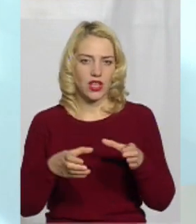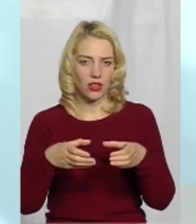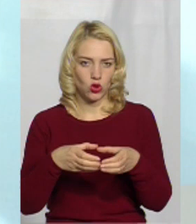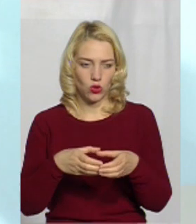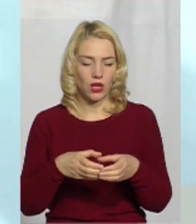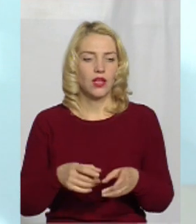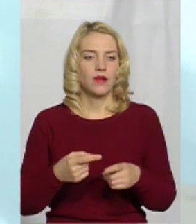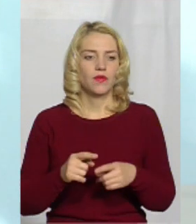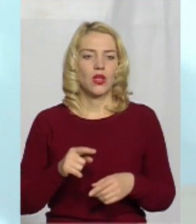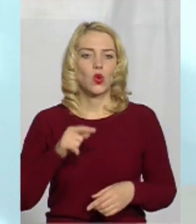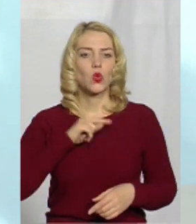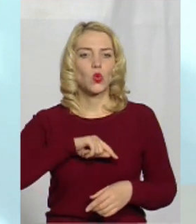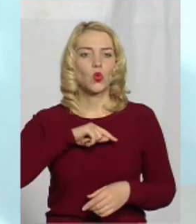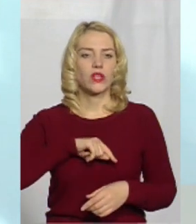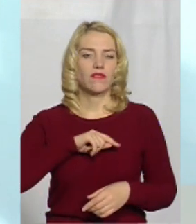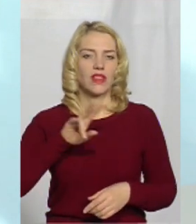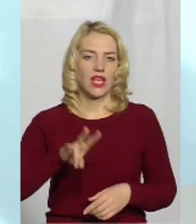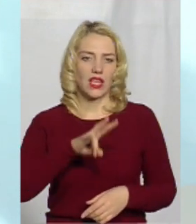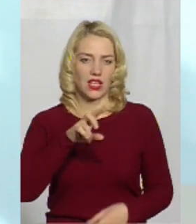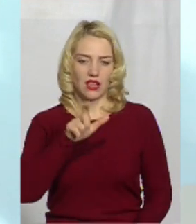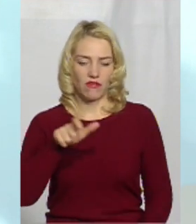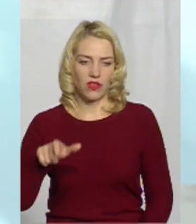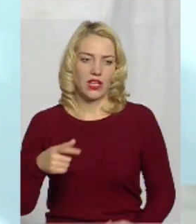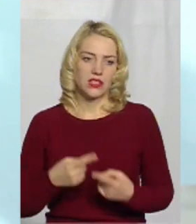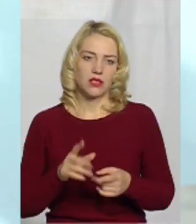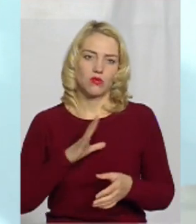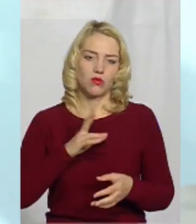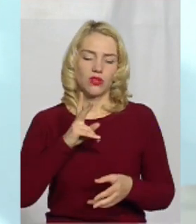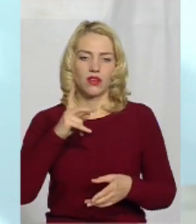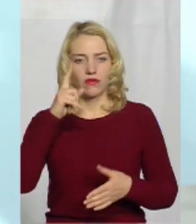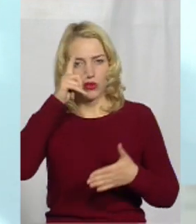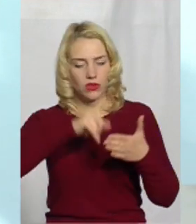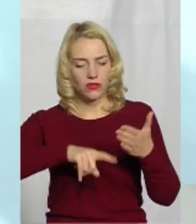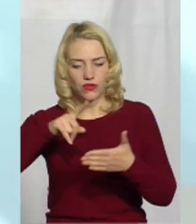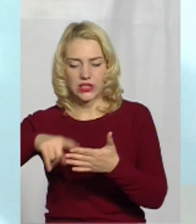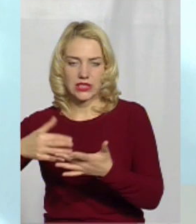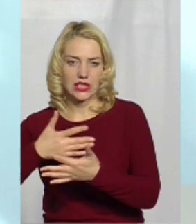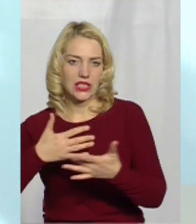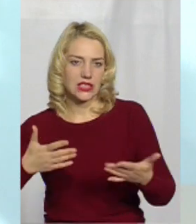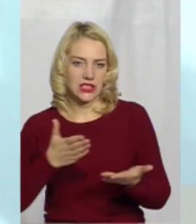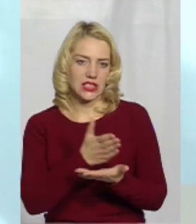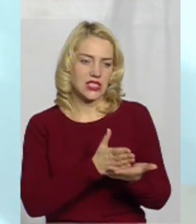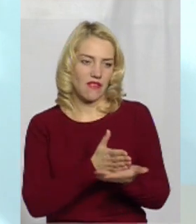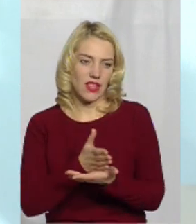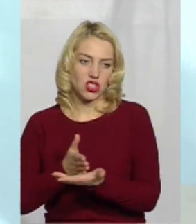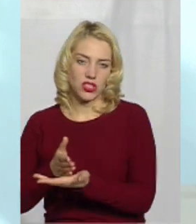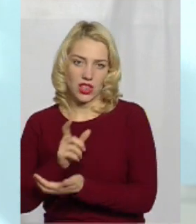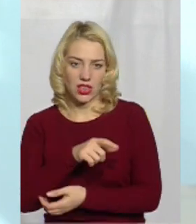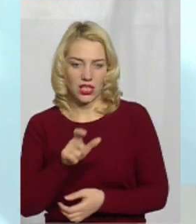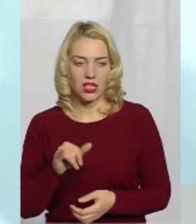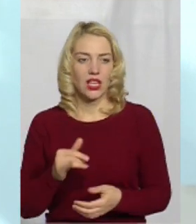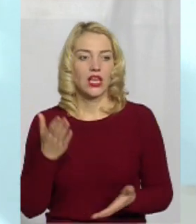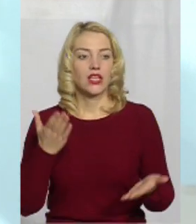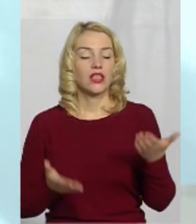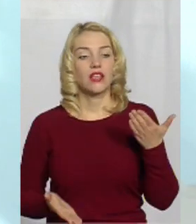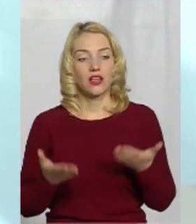я би сказав, духовників, тому що в одних випадках це одна конфесія, там священників іншим інше, і якщо